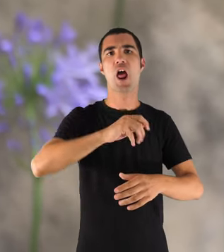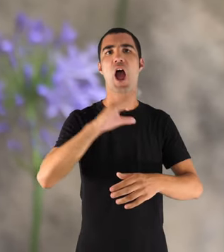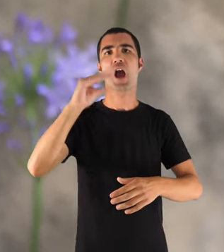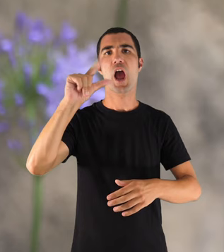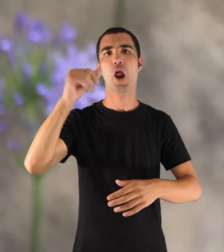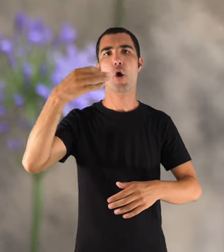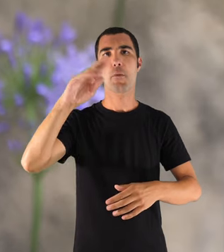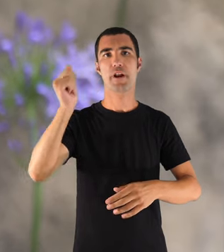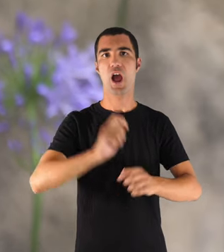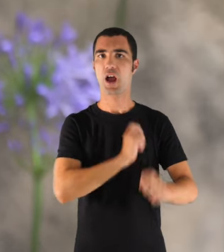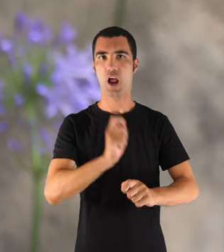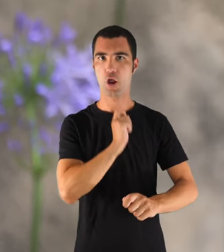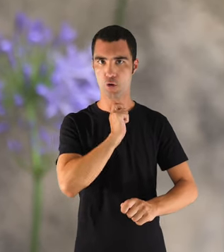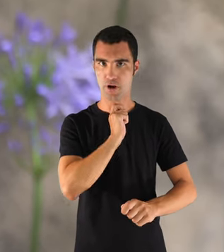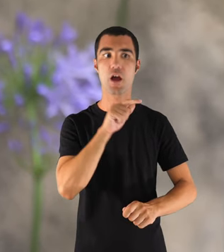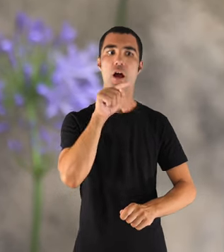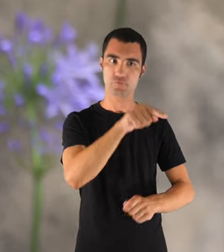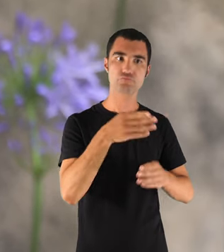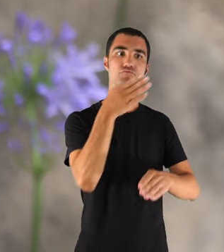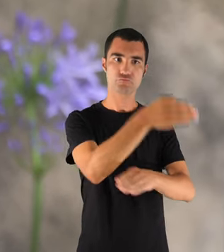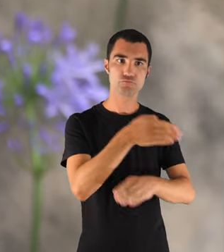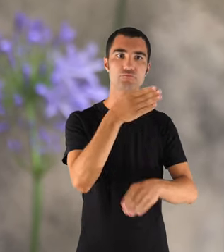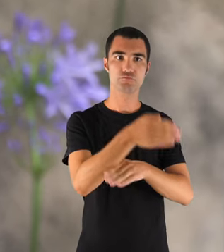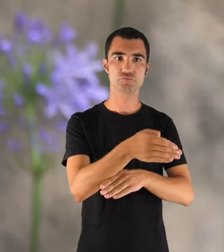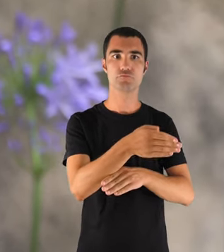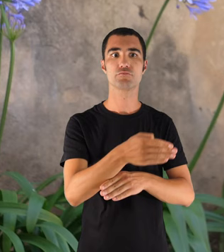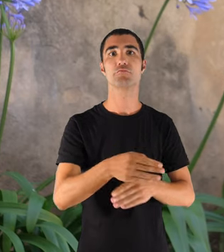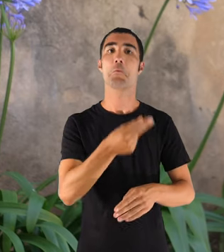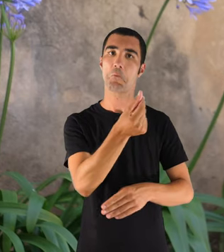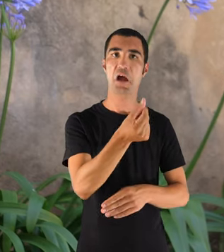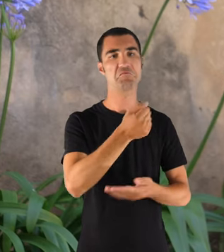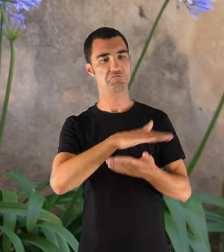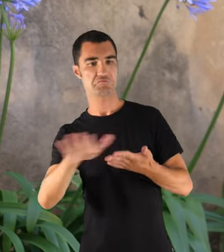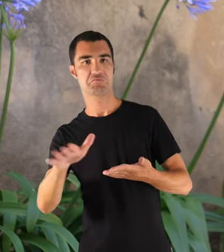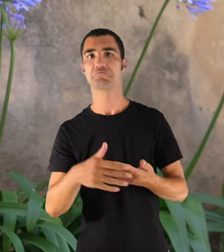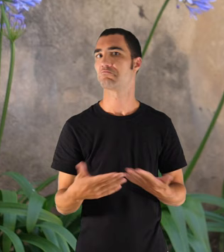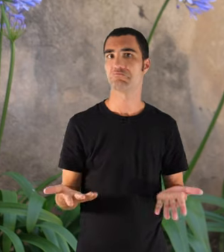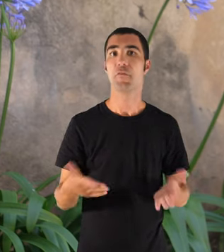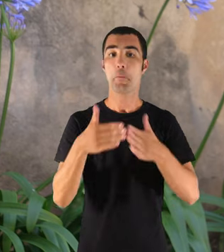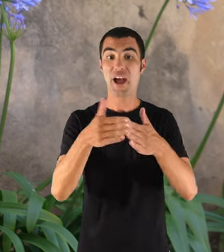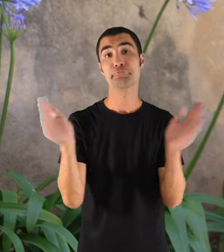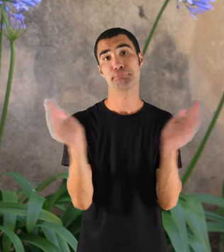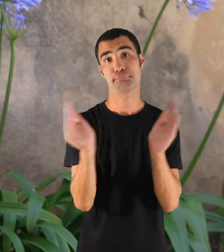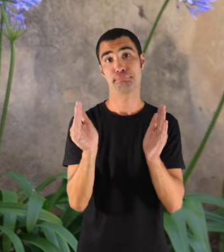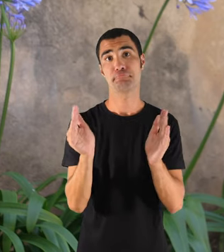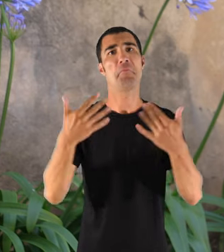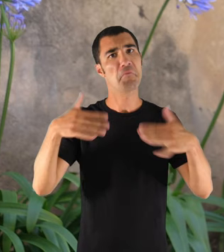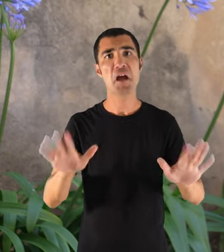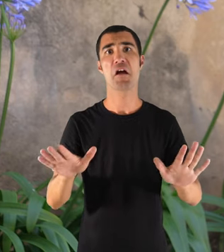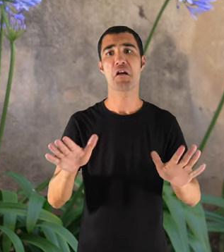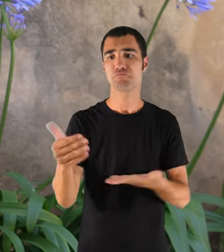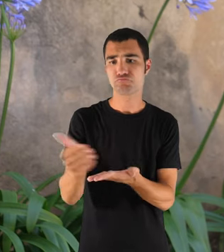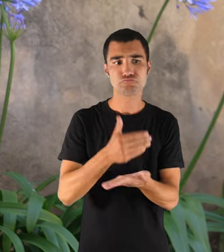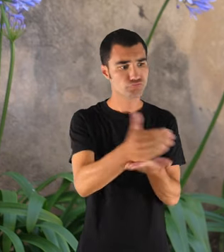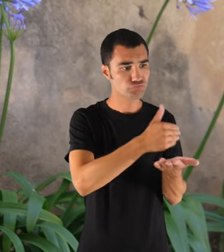i de vegades pagant i de vegades sense pagar. La barca era petita, però tot el que